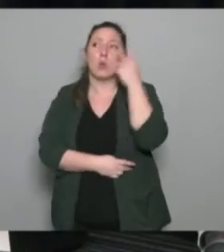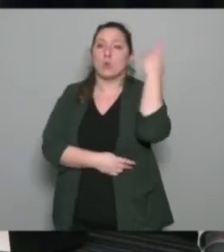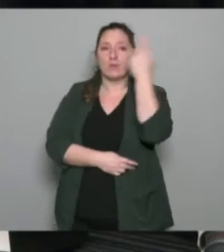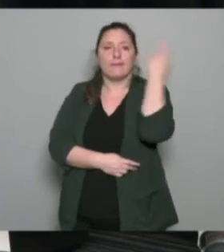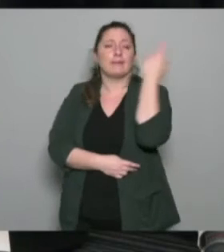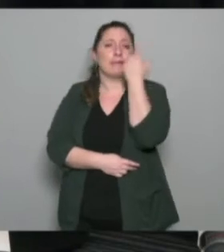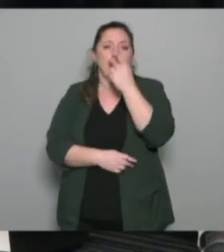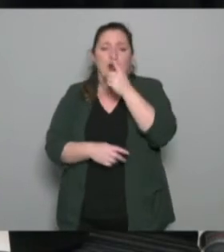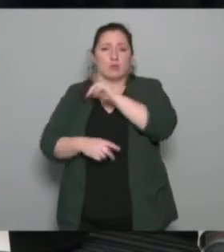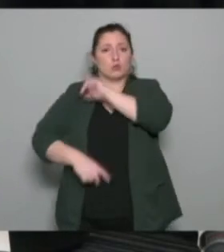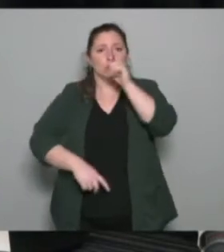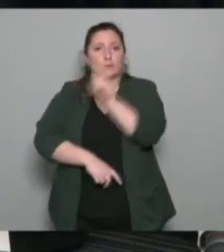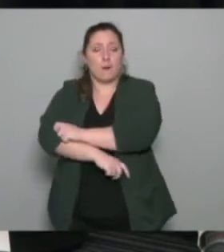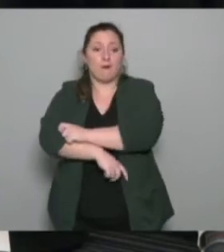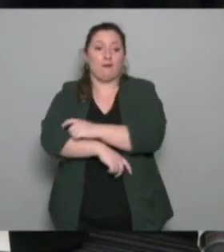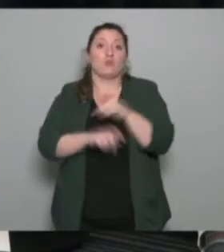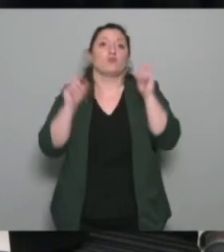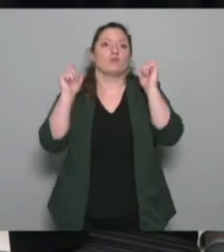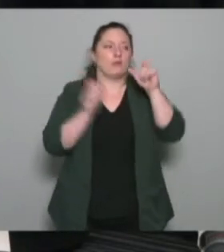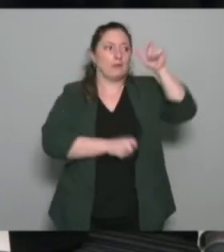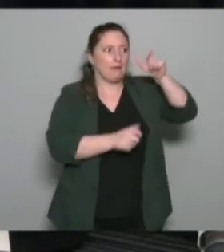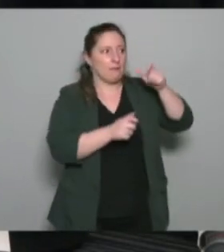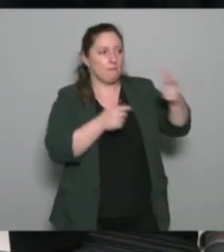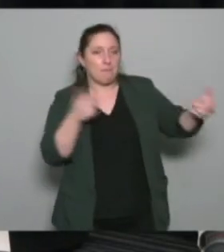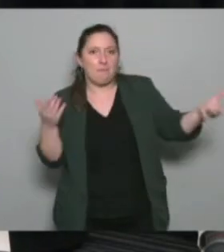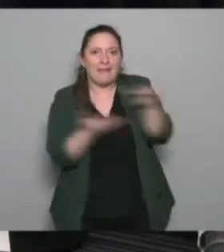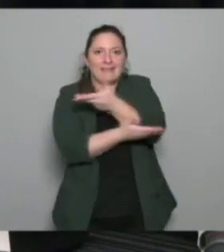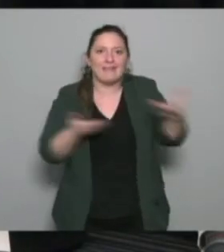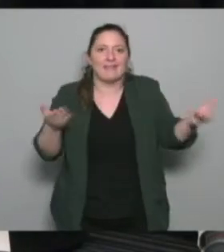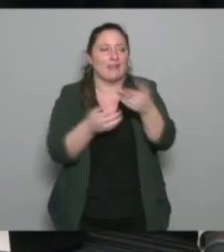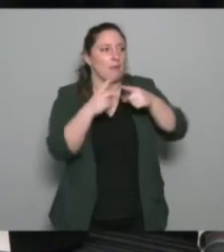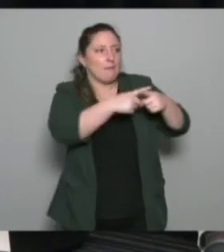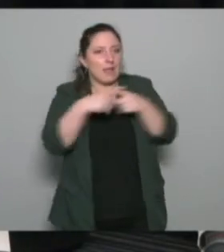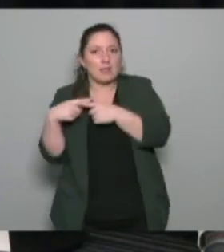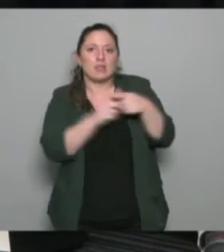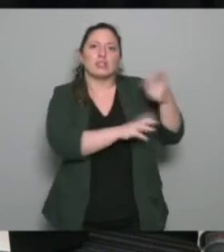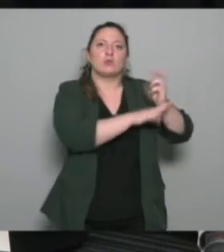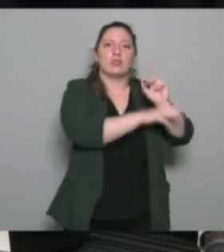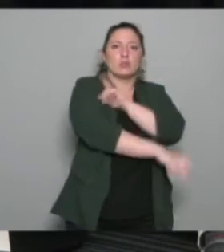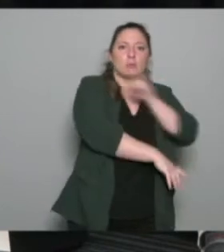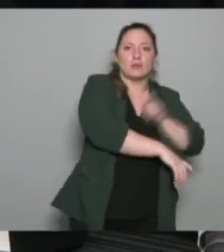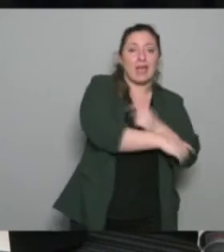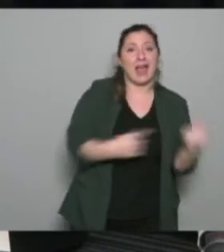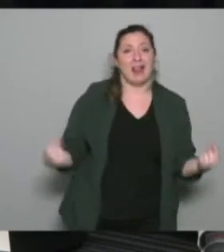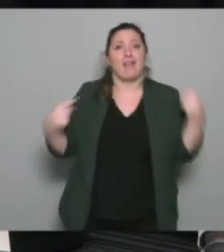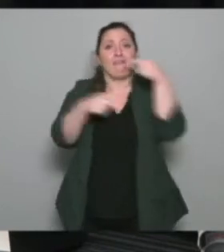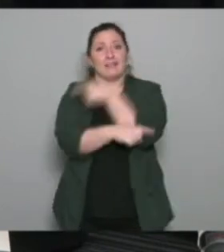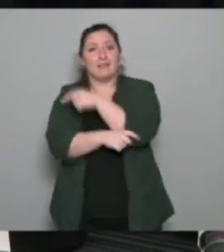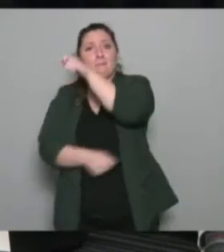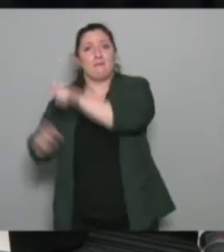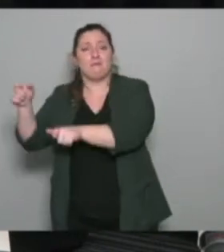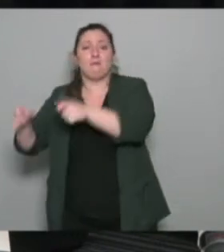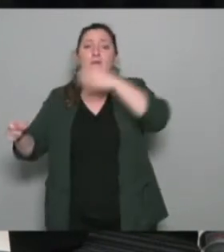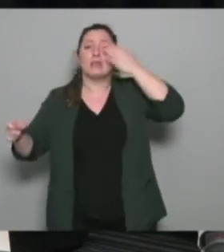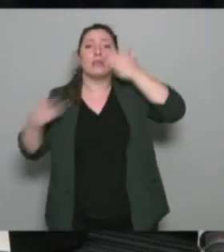'expérience des éducateurs qui ont une bonne expérience de terrain vers les étudiants en STAPS et inversement parfois les apports théoriques des étudiants